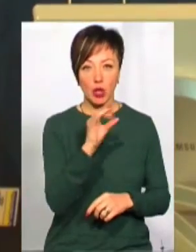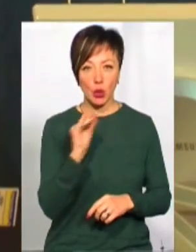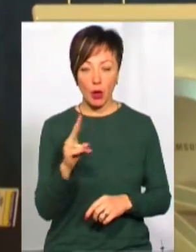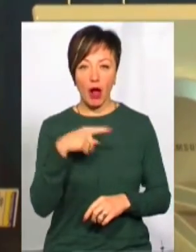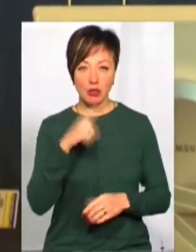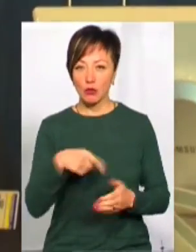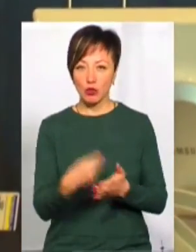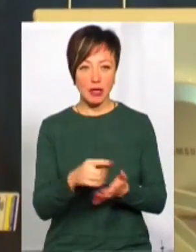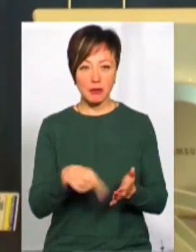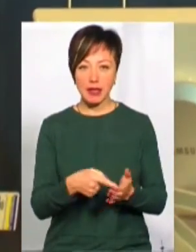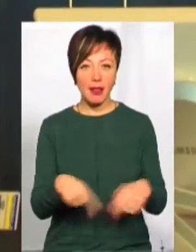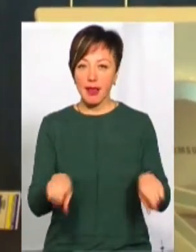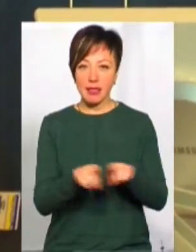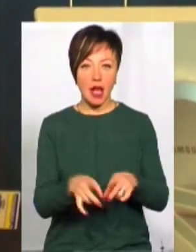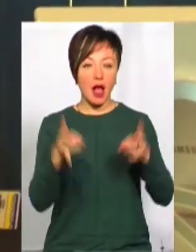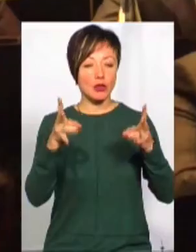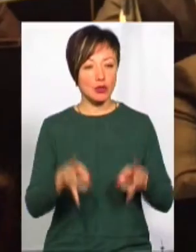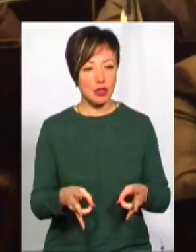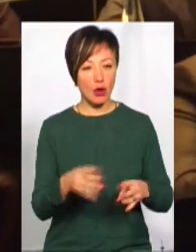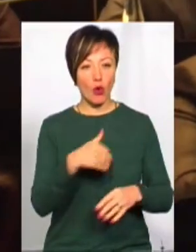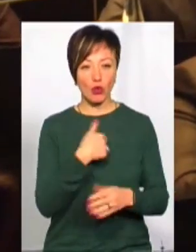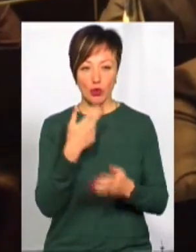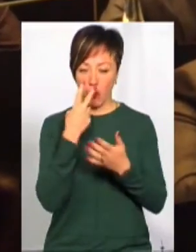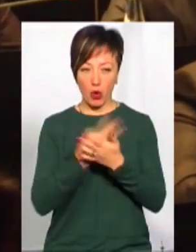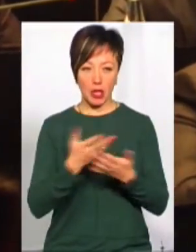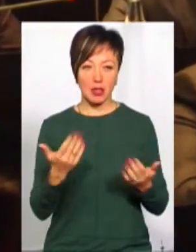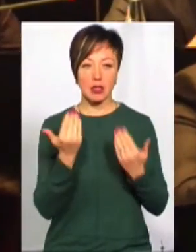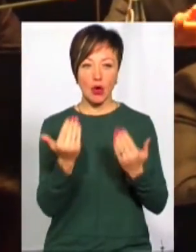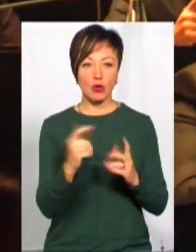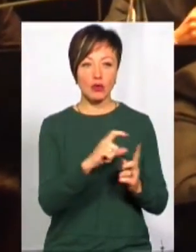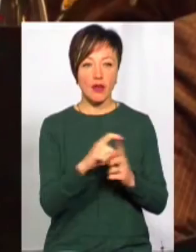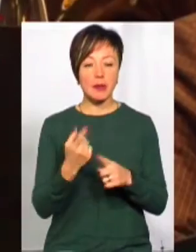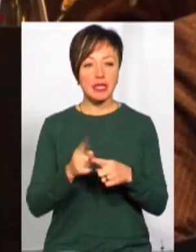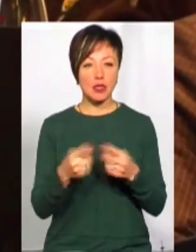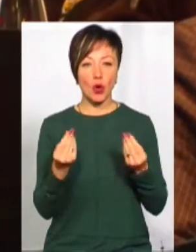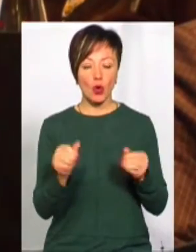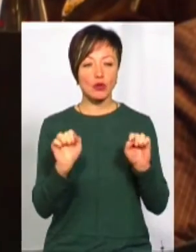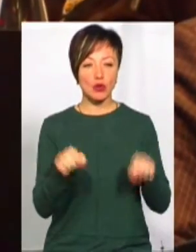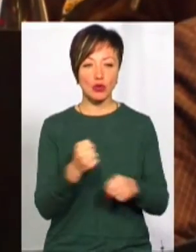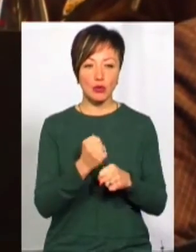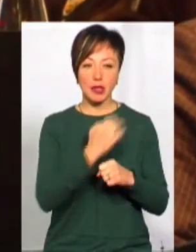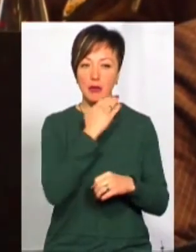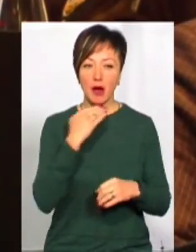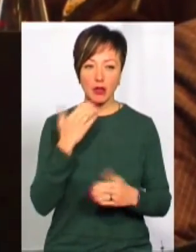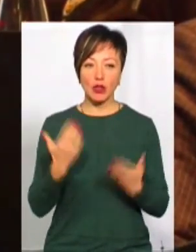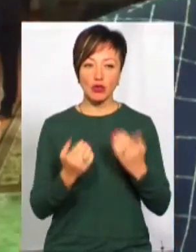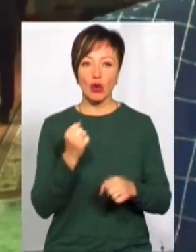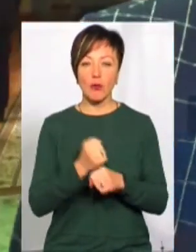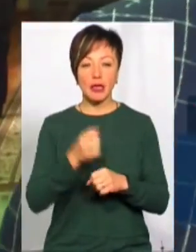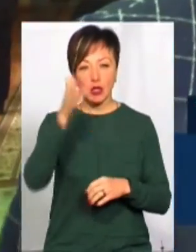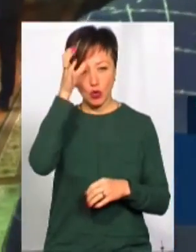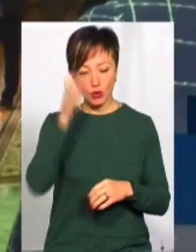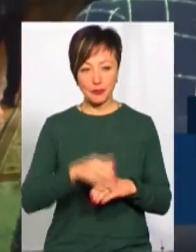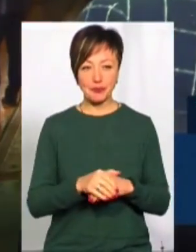міста не настільки катастрофічний, як нам його хочуть подати. За його словами, за ці гроші можна зробити багато, якщо робити з розумом.